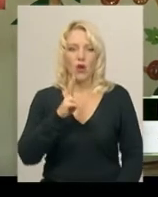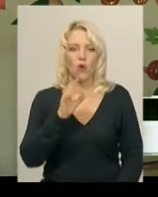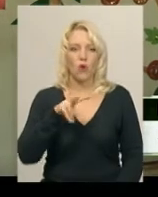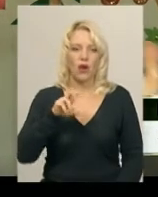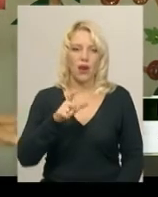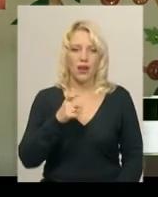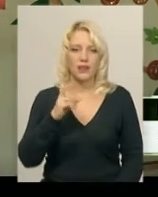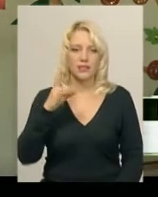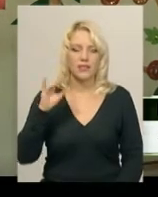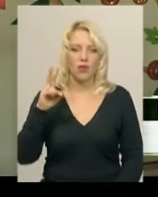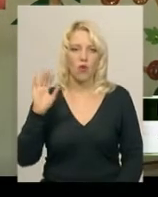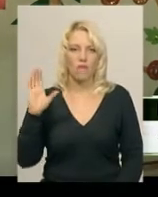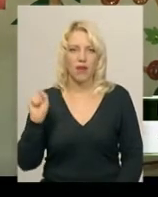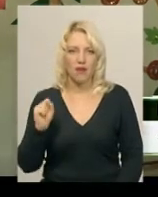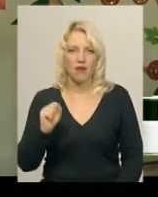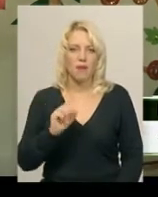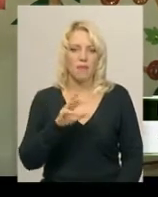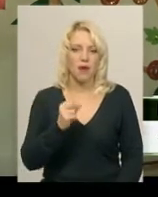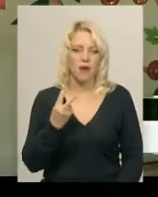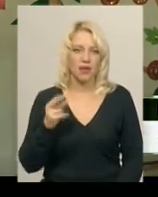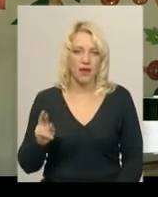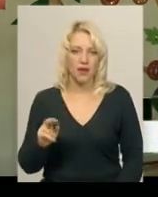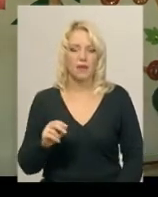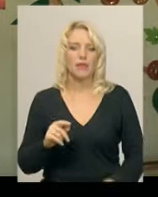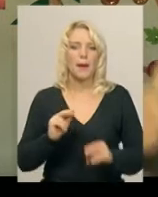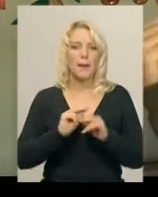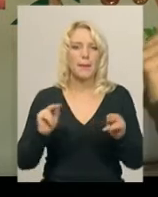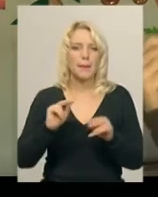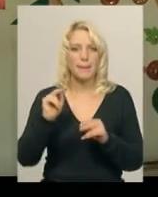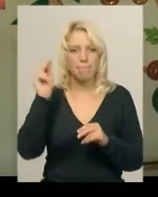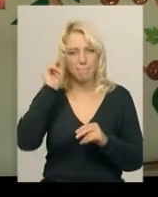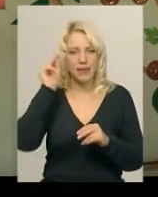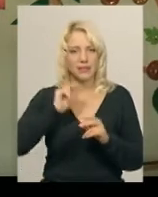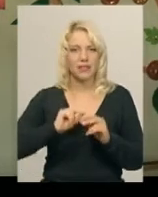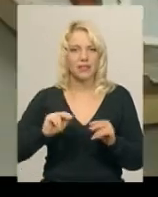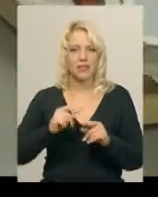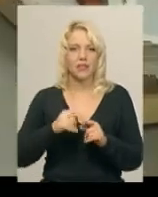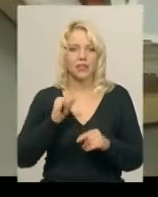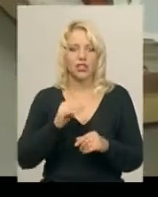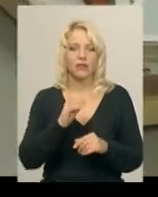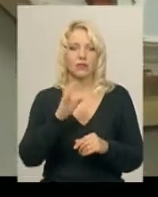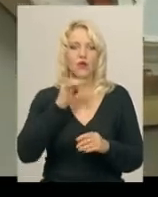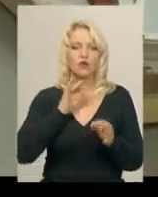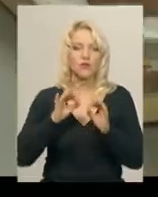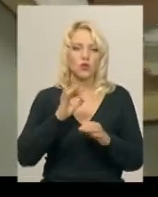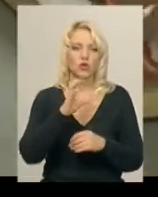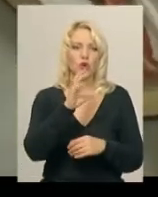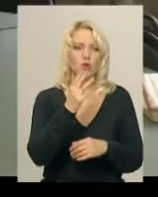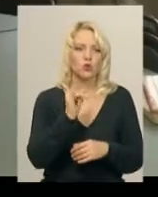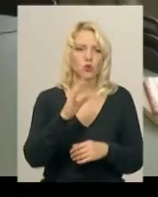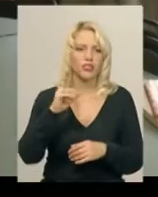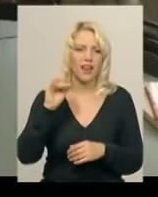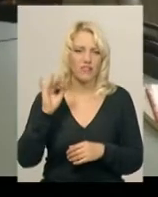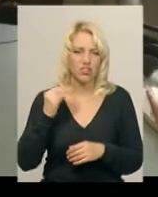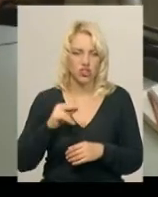педакадемії, і допомагав нам озвучувати Руслан Юшкевич. Цього року Вадим Потсігон виграв проєкт